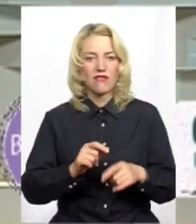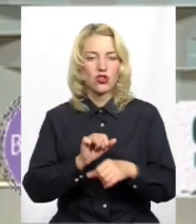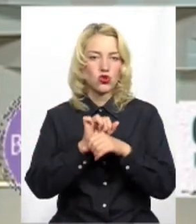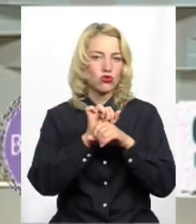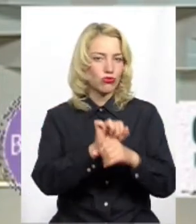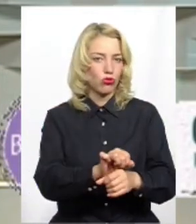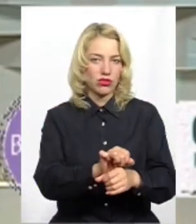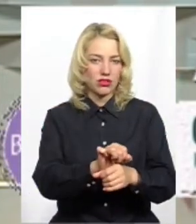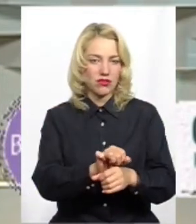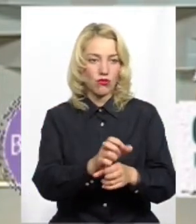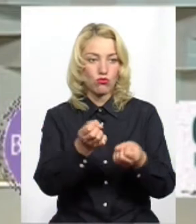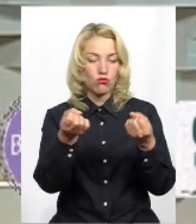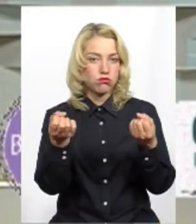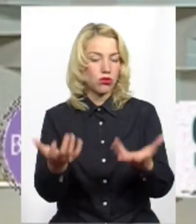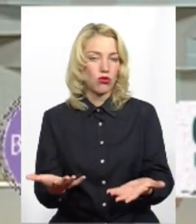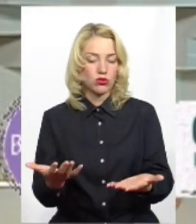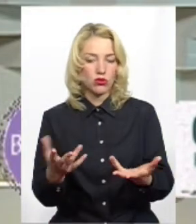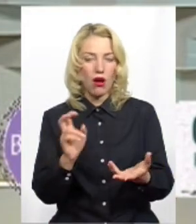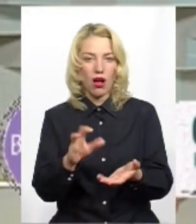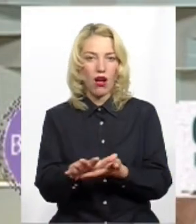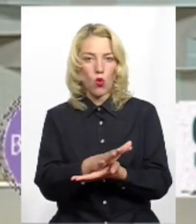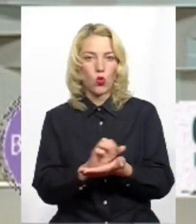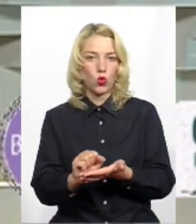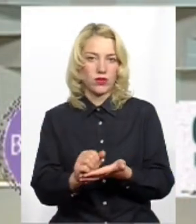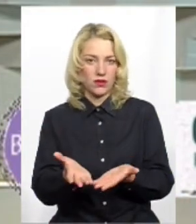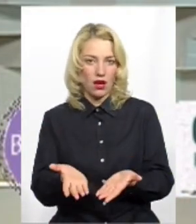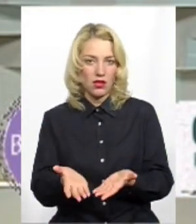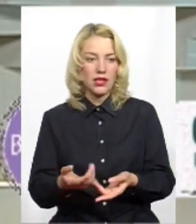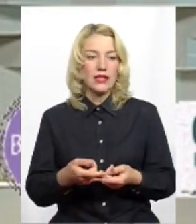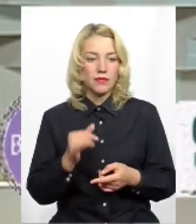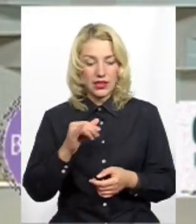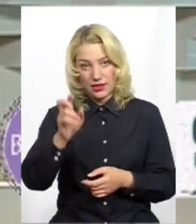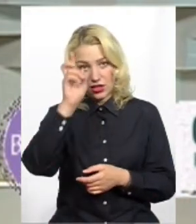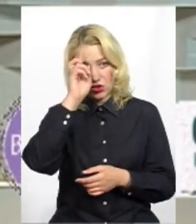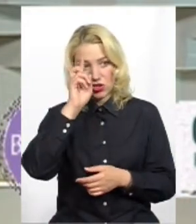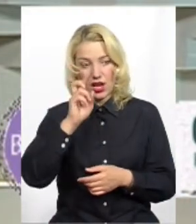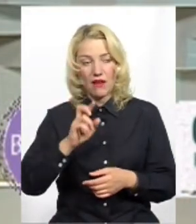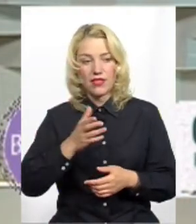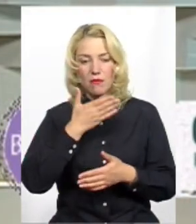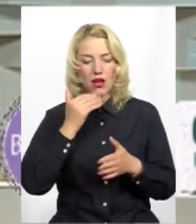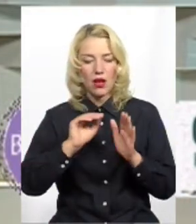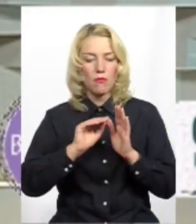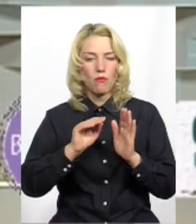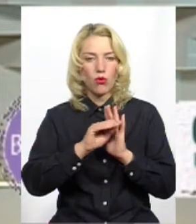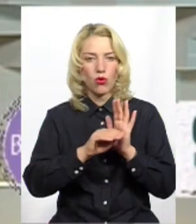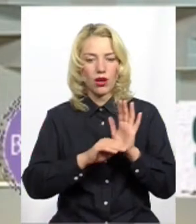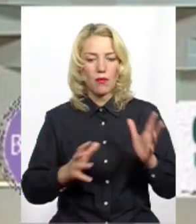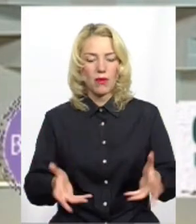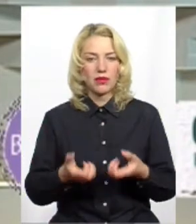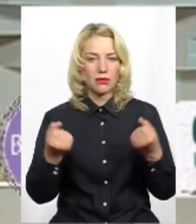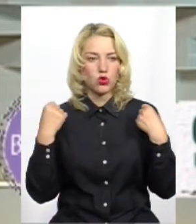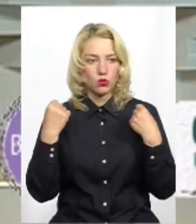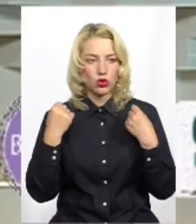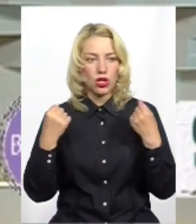досі, але не фактично. Він просто руїна. Це руїна. В державі не розгорнута програма підтримки спорту.